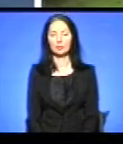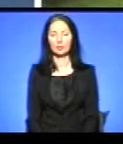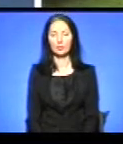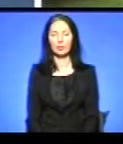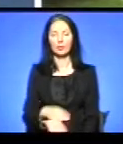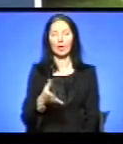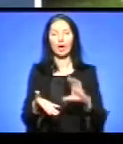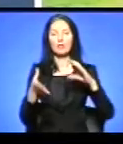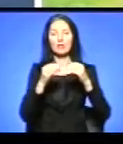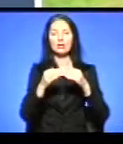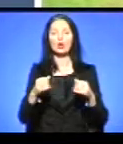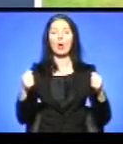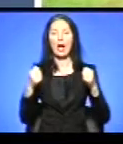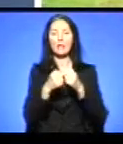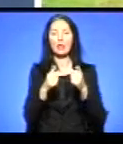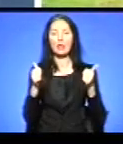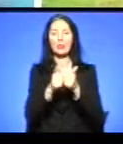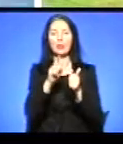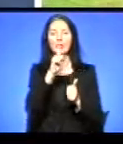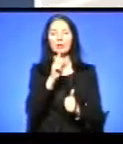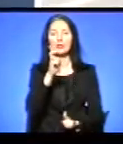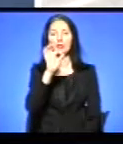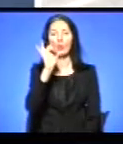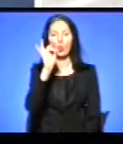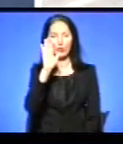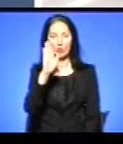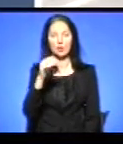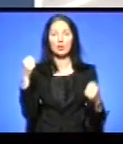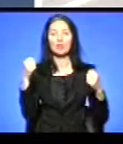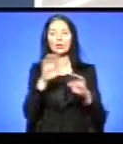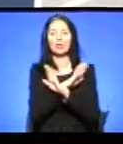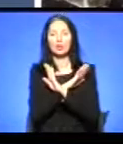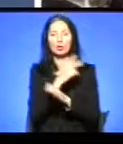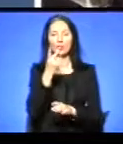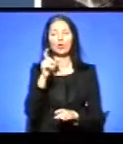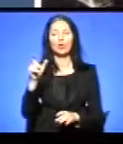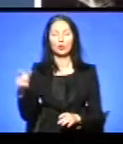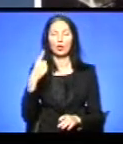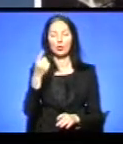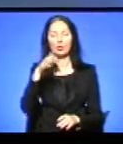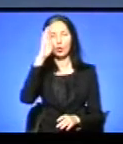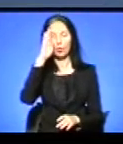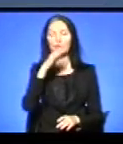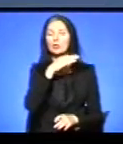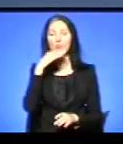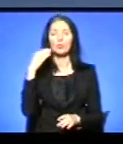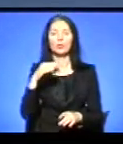Внаслідок ДТП біля Зборова загинуло двоє осіб. Одного чоловіка з множинними травмами доправили до лікарні.